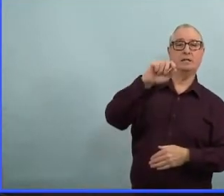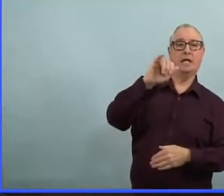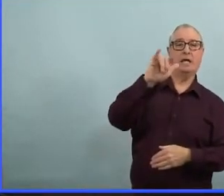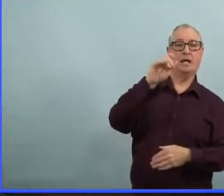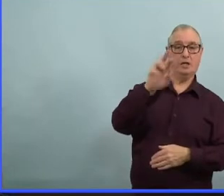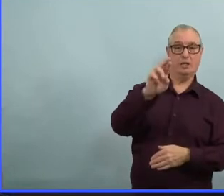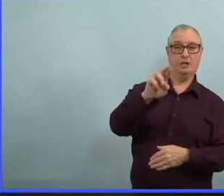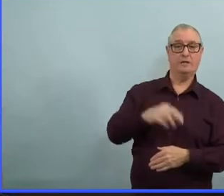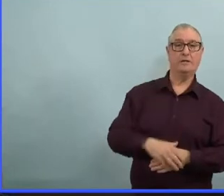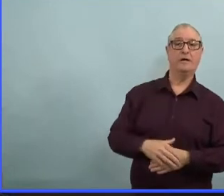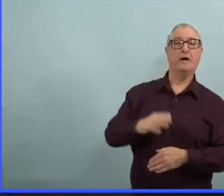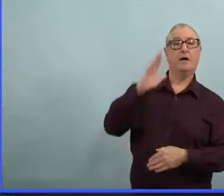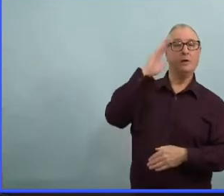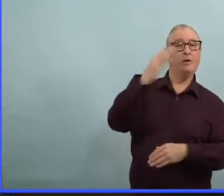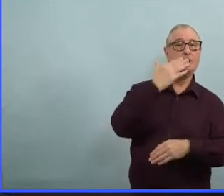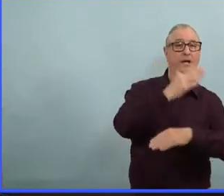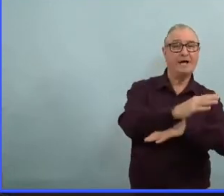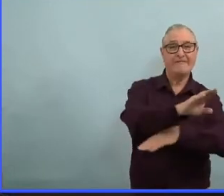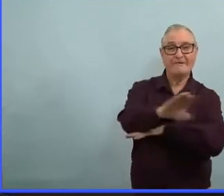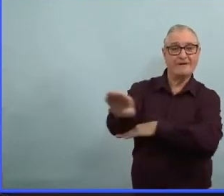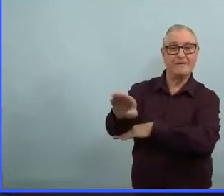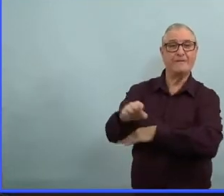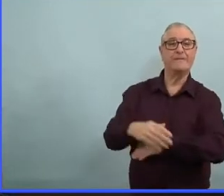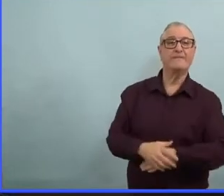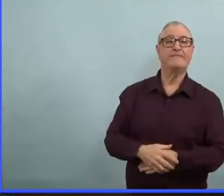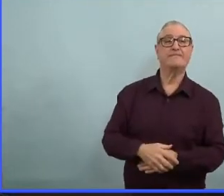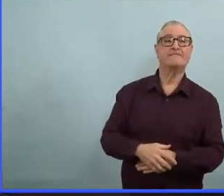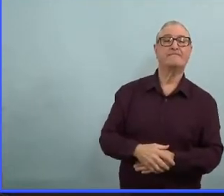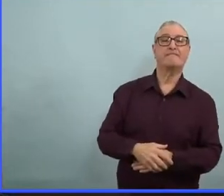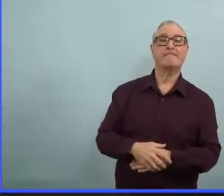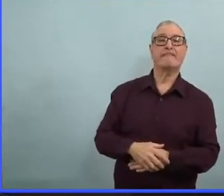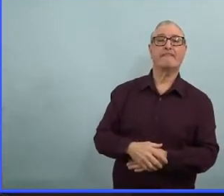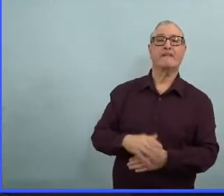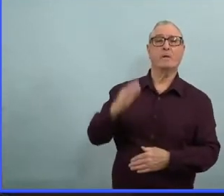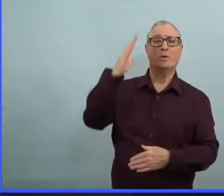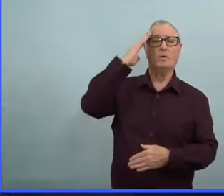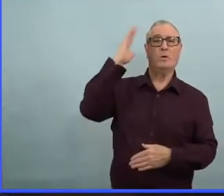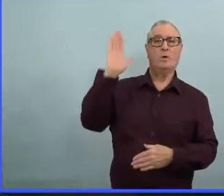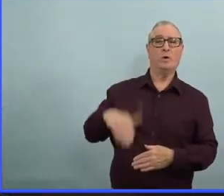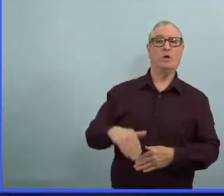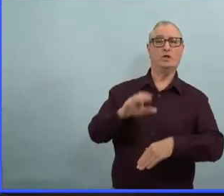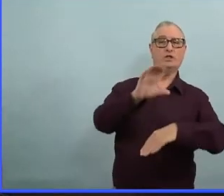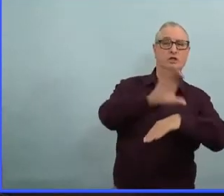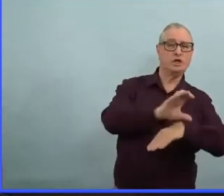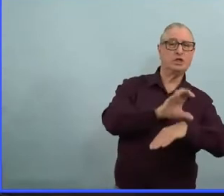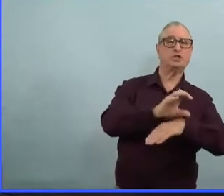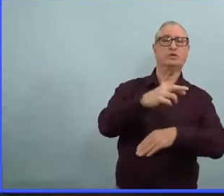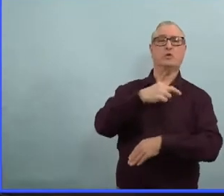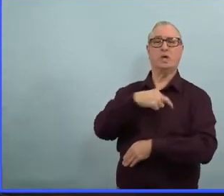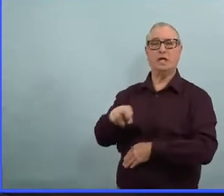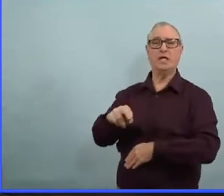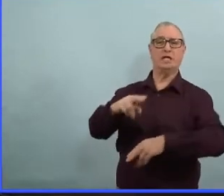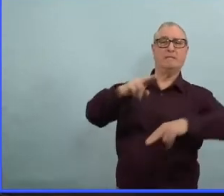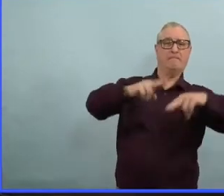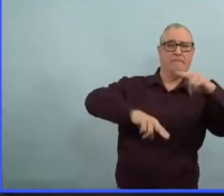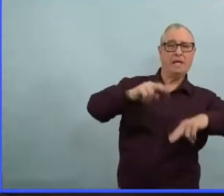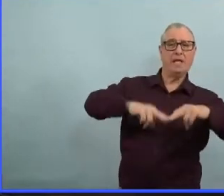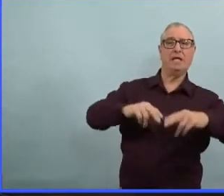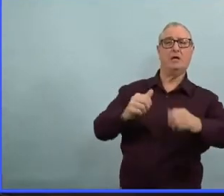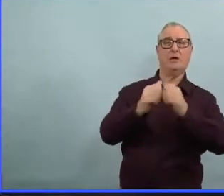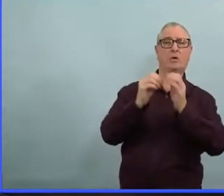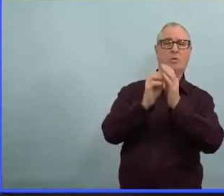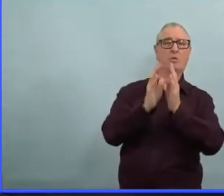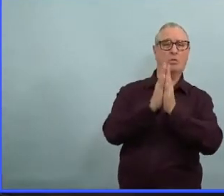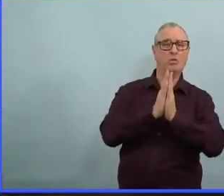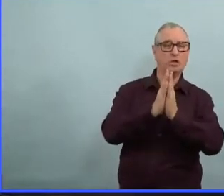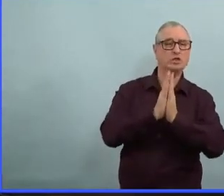Alors, j'examine l'ordre de santé publique et je vois que dans les lieux de culte, il y a un énorme changement de